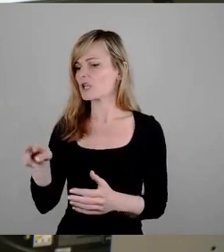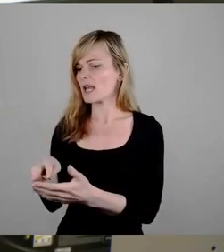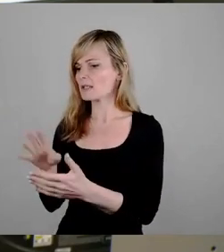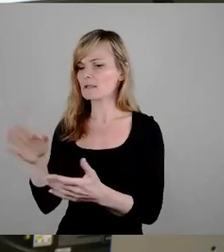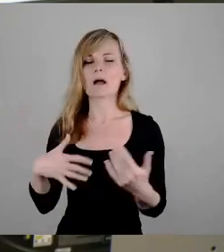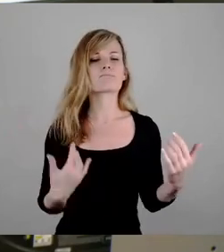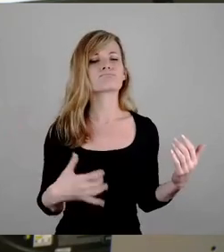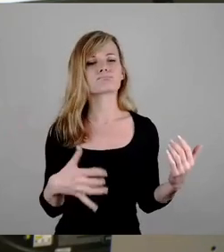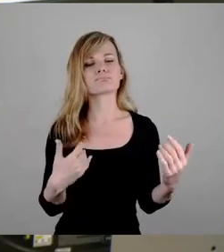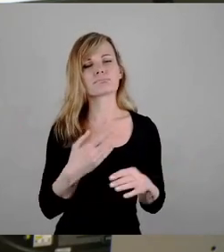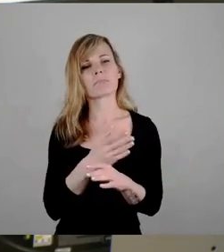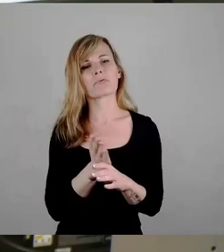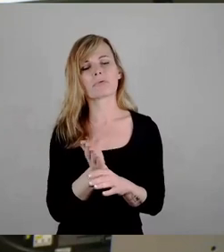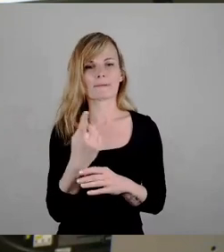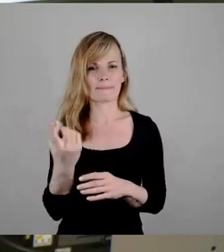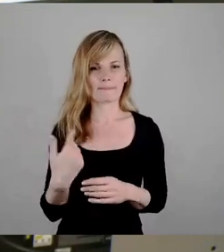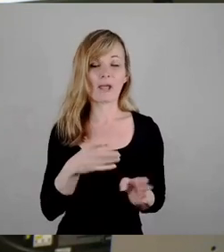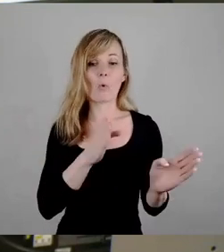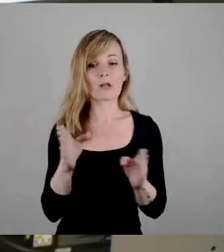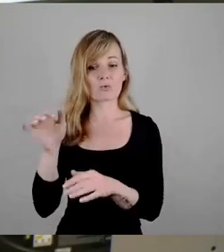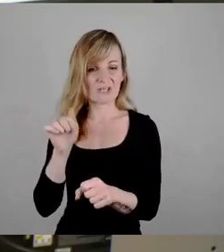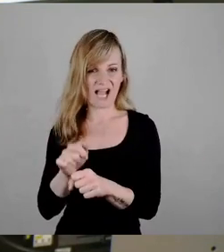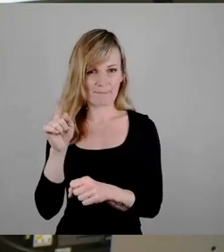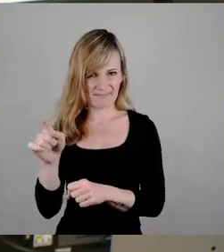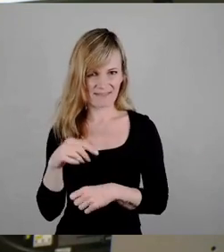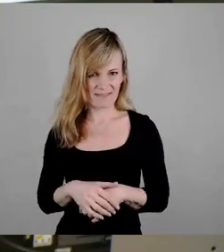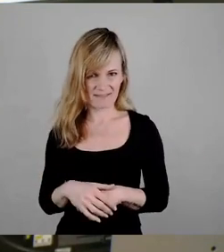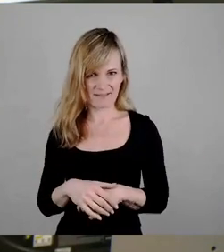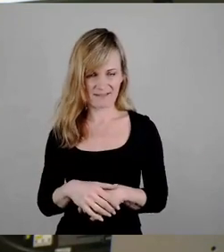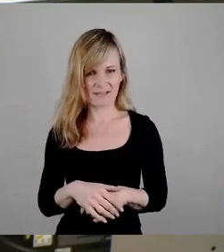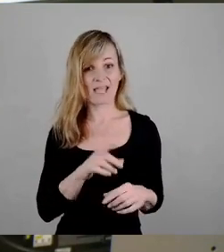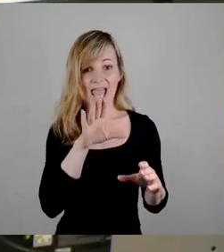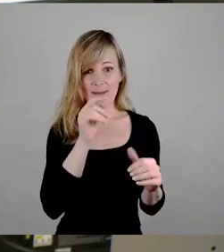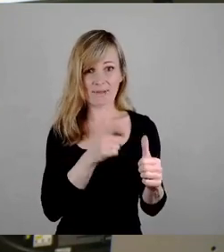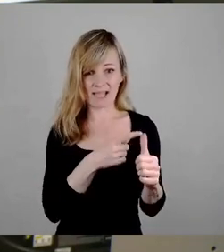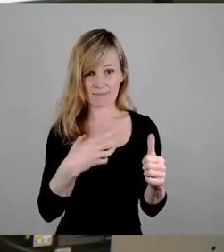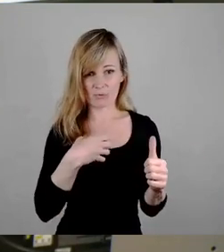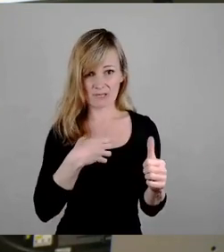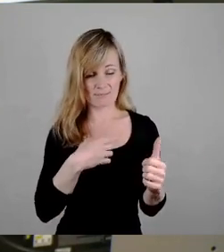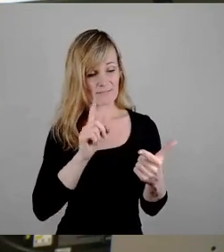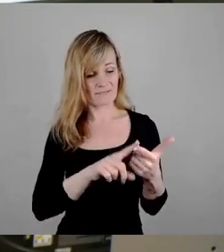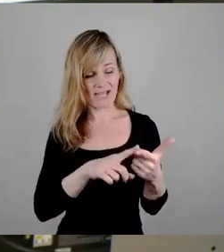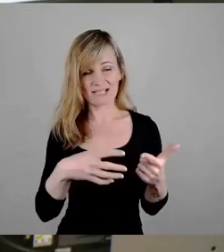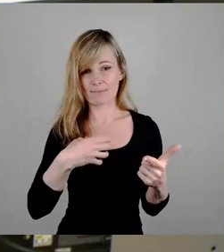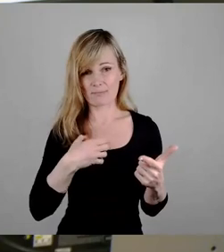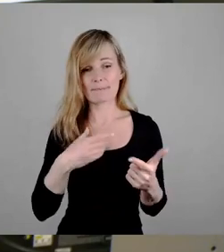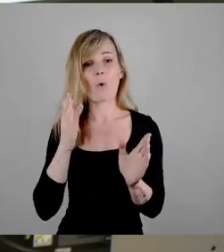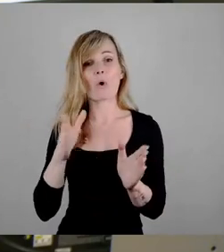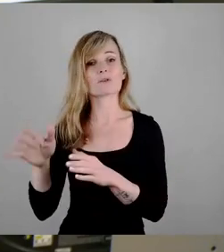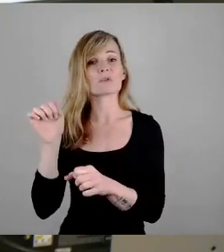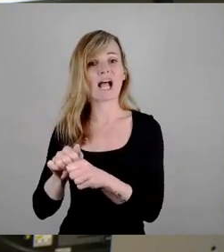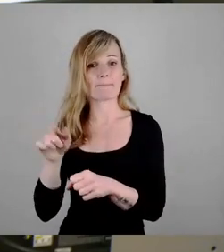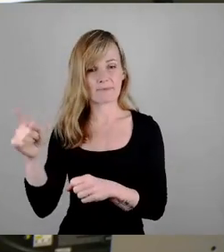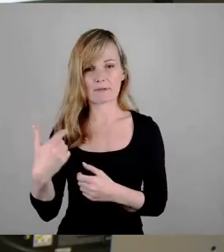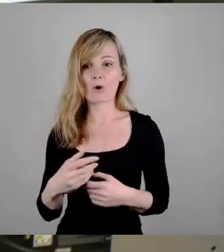Ordnungsamt, zweites Problem nach dieser App, weigert sich hier zu kommunizieren. Wenn dort jemand anruft, dann haben die bisher die